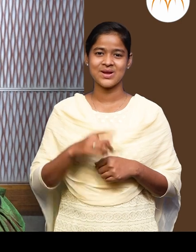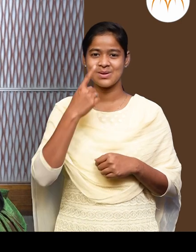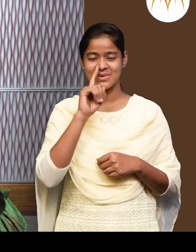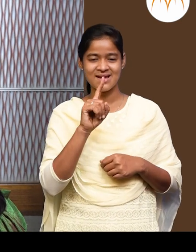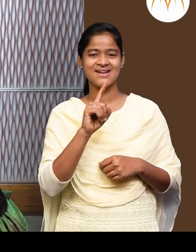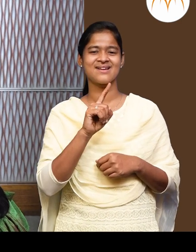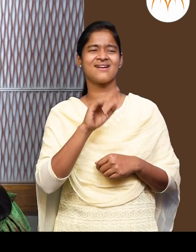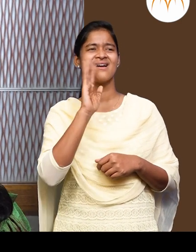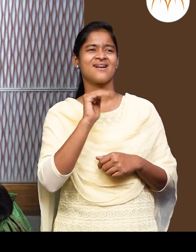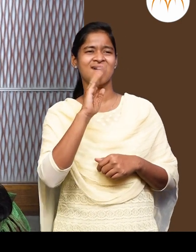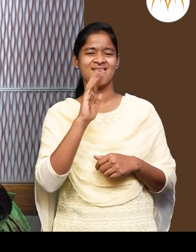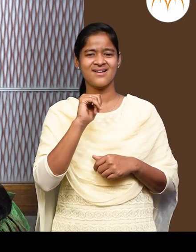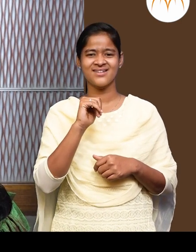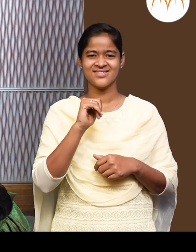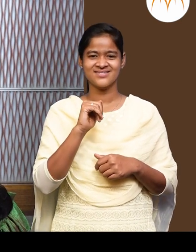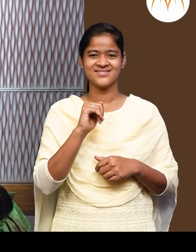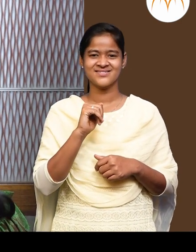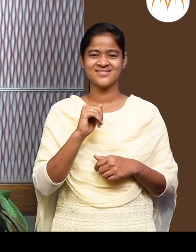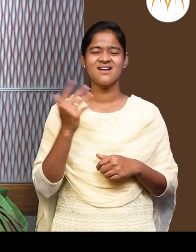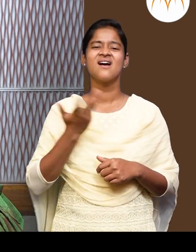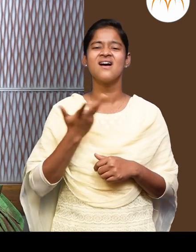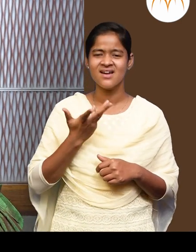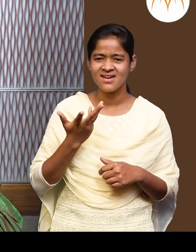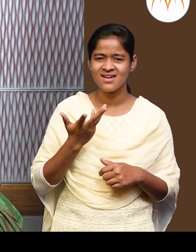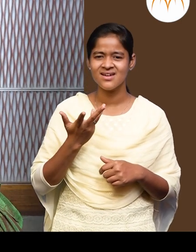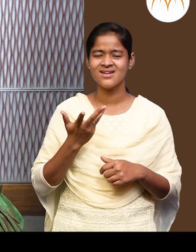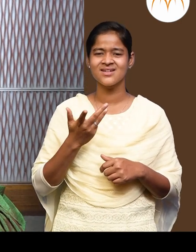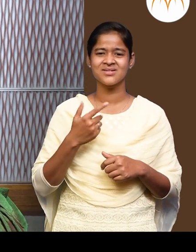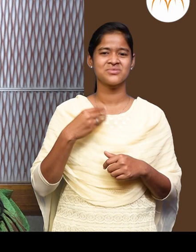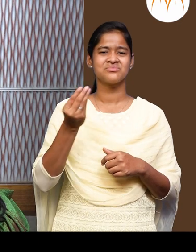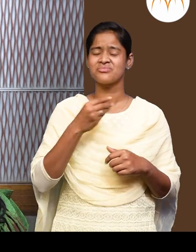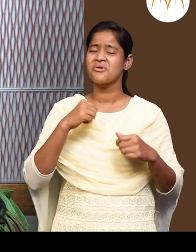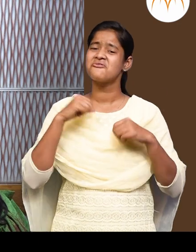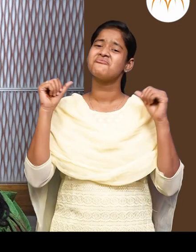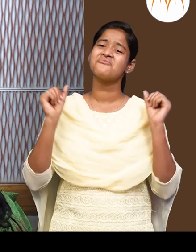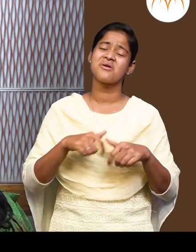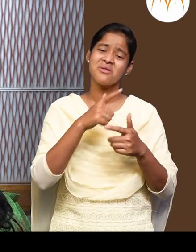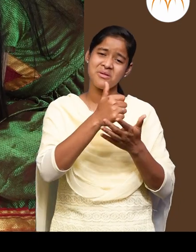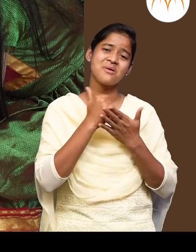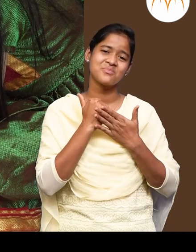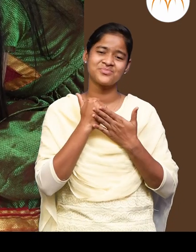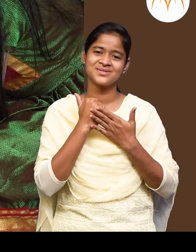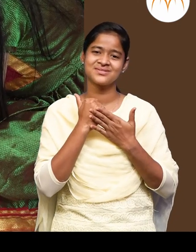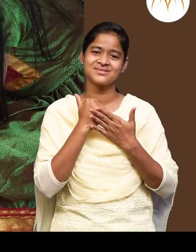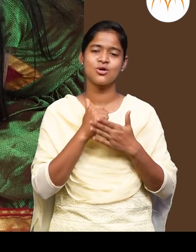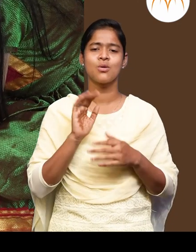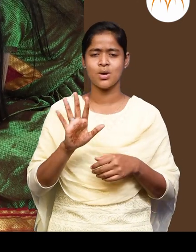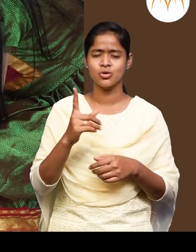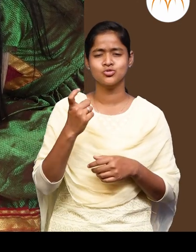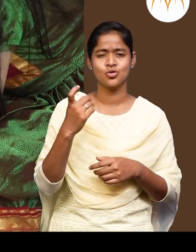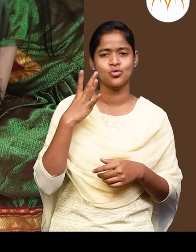आई माला नाईचा मते माला मदद करना हो आलेचा एक मिनिट